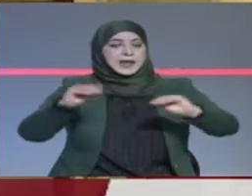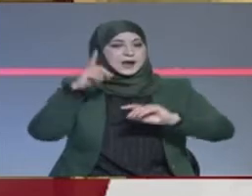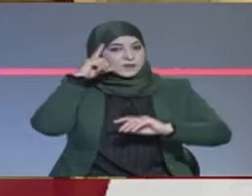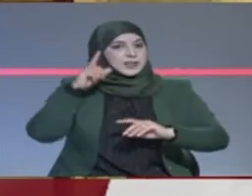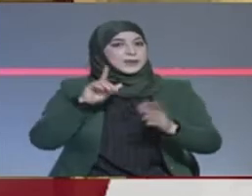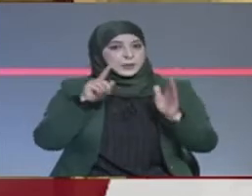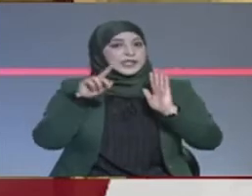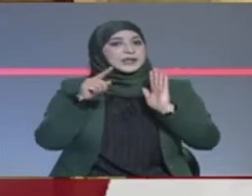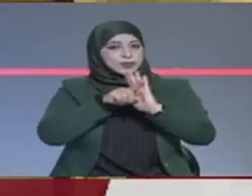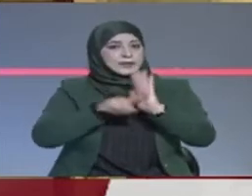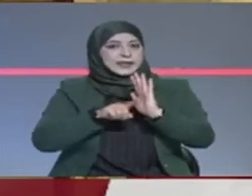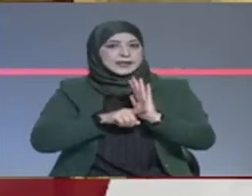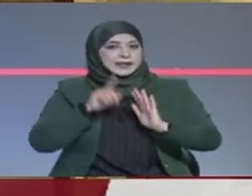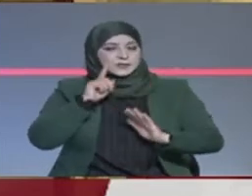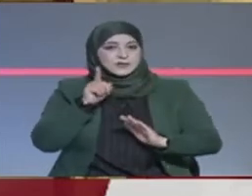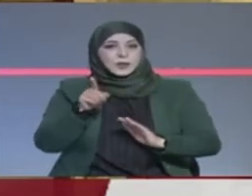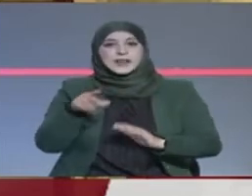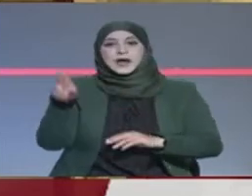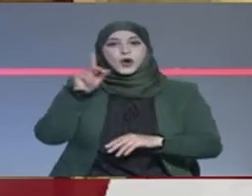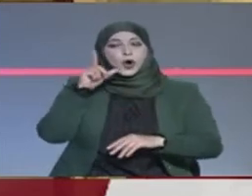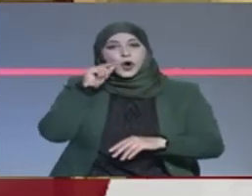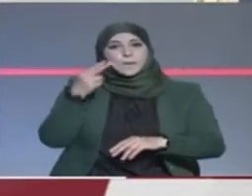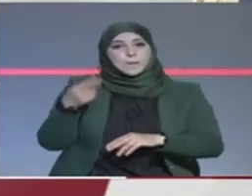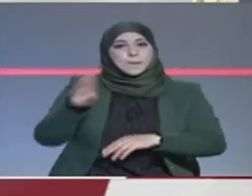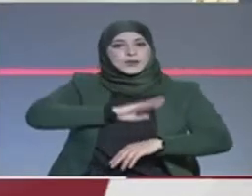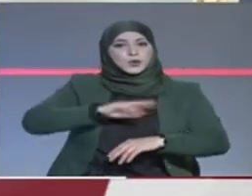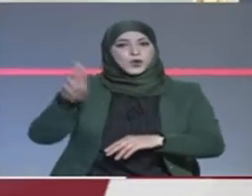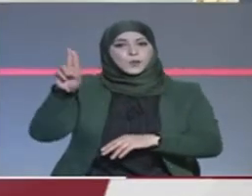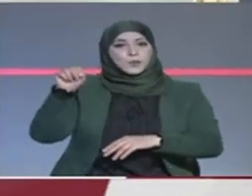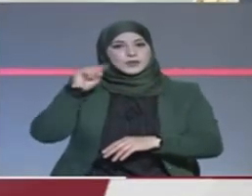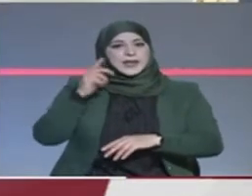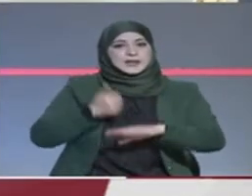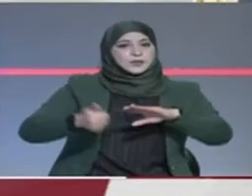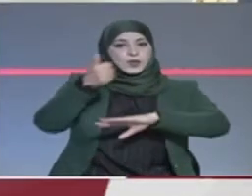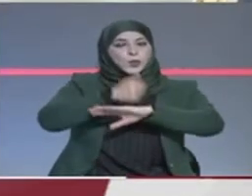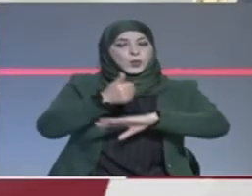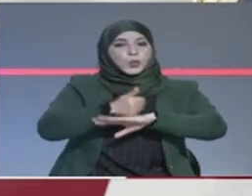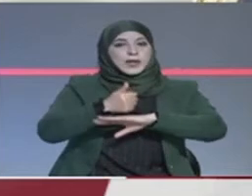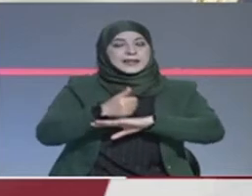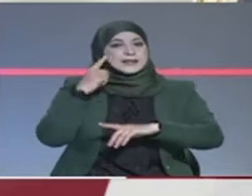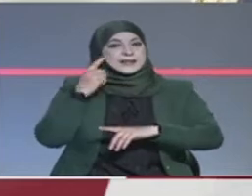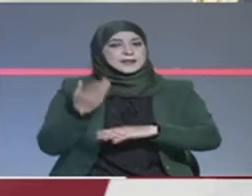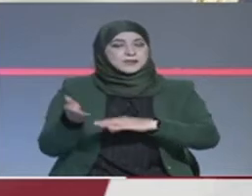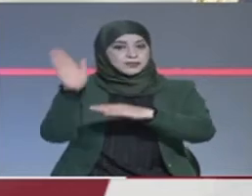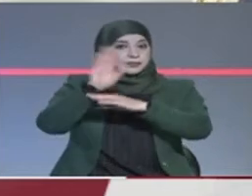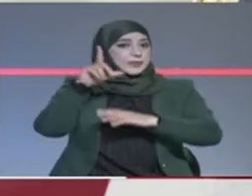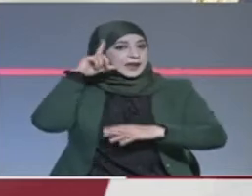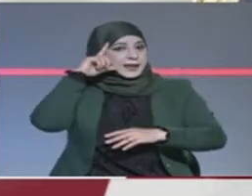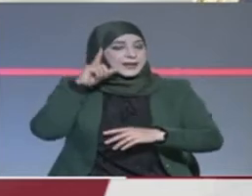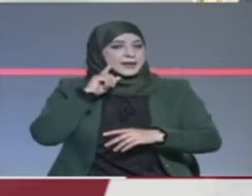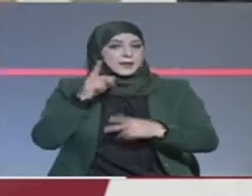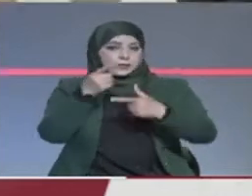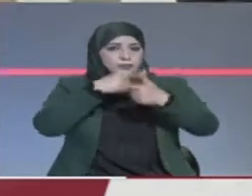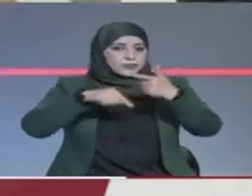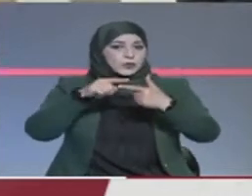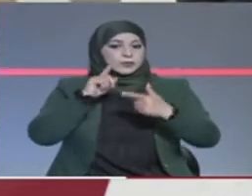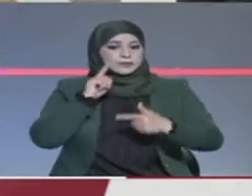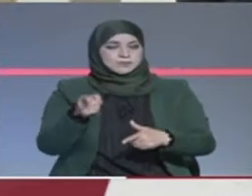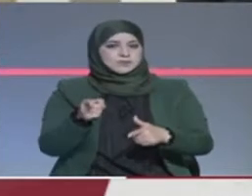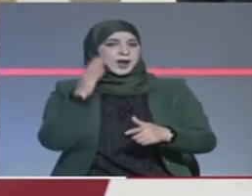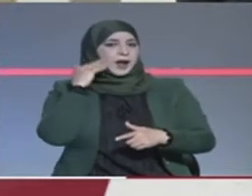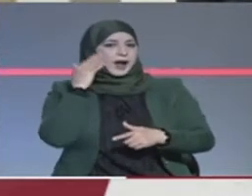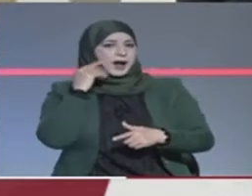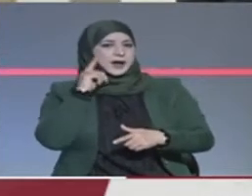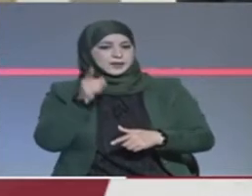وأعرب الممثل الخاص الأمن العام للأمم المتحدة ورئيس بعثة الأمم المتحدة في ليبيا يانكوباتش عن قلقه